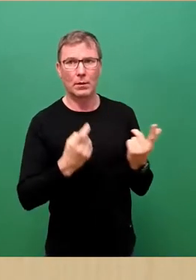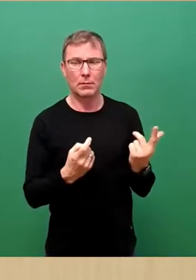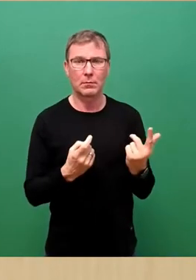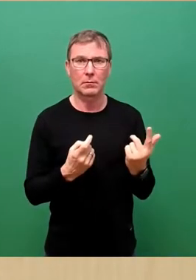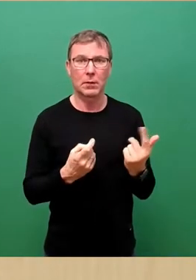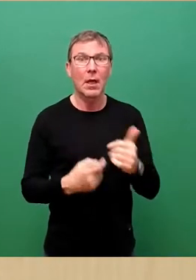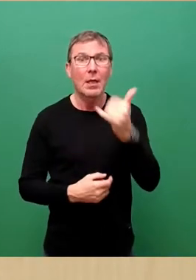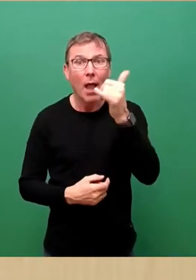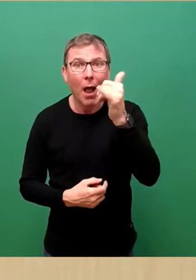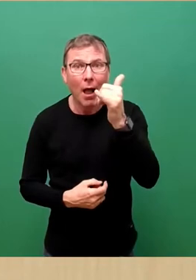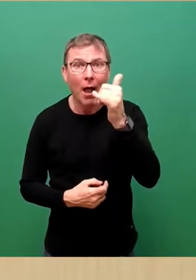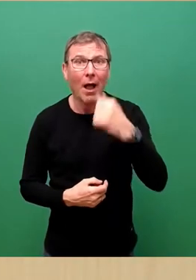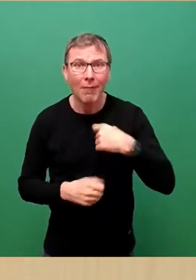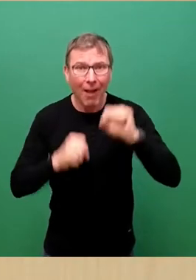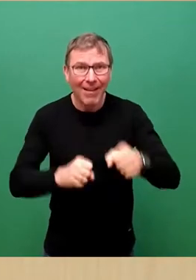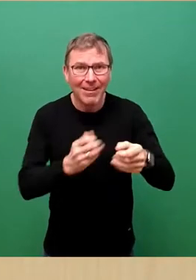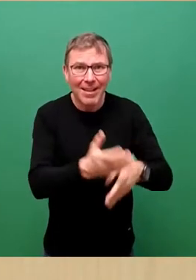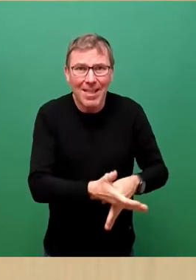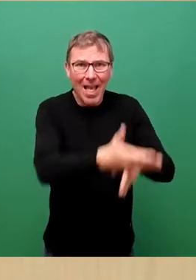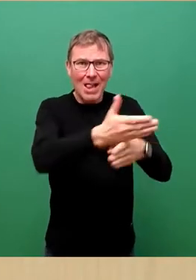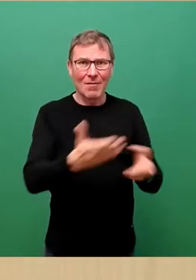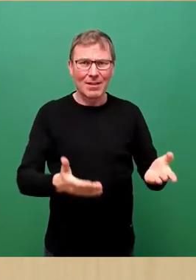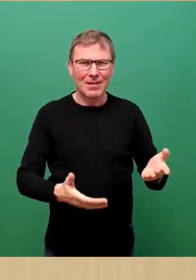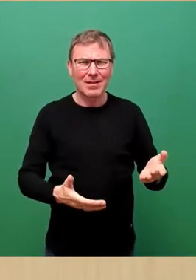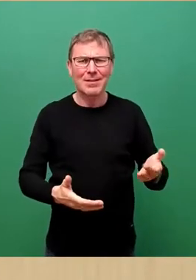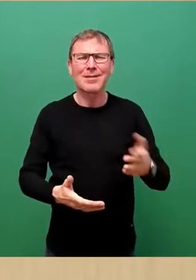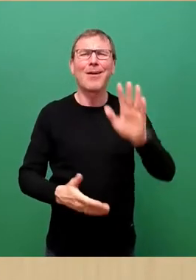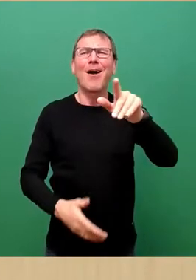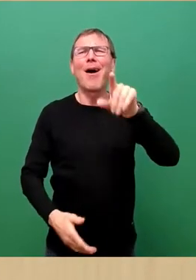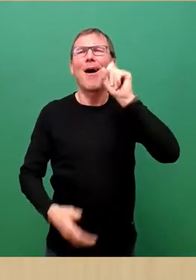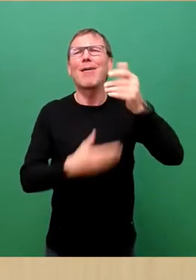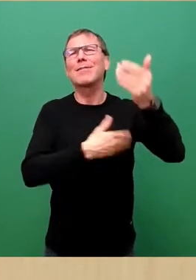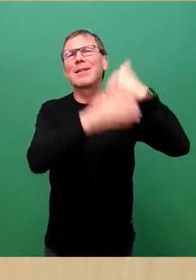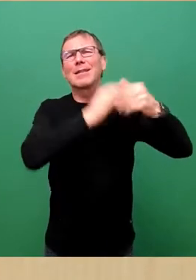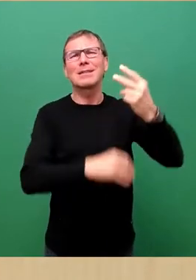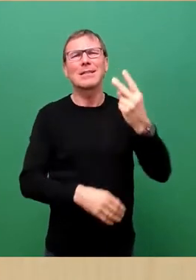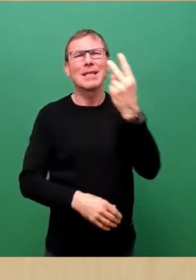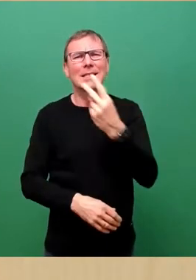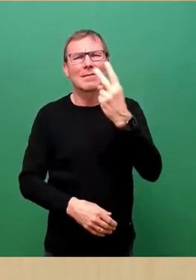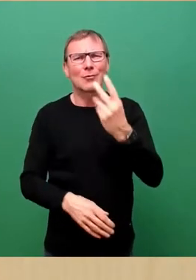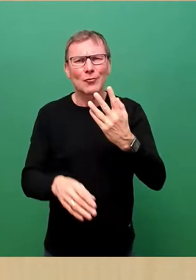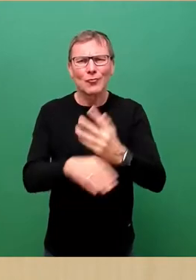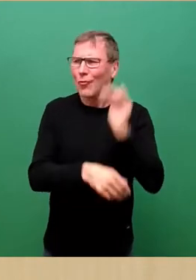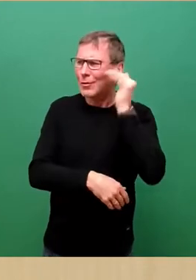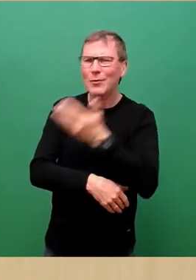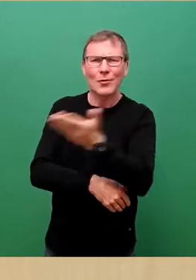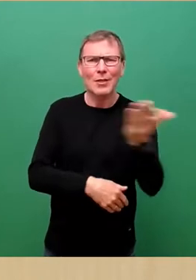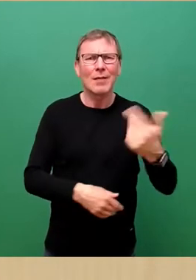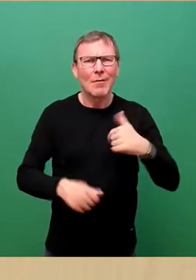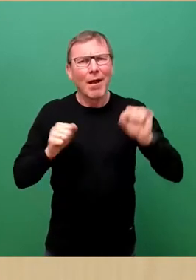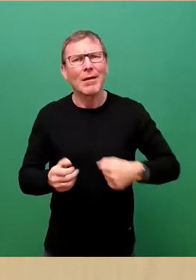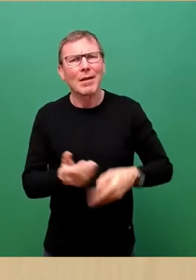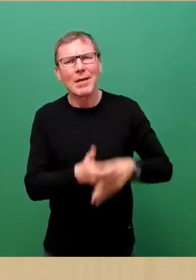wir können helfen. Wie oft haben wir das in den vergangenen zwei Stunden schon gehört, wie wir helfen können.